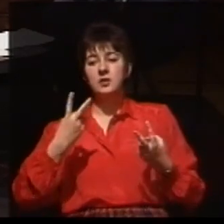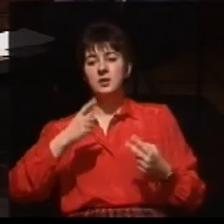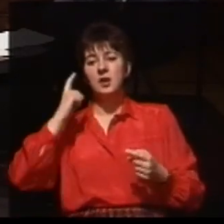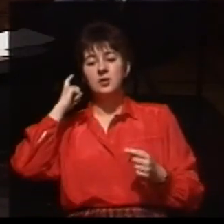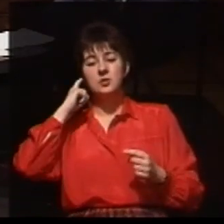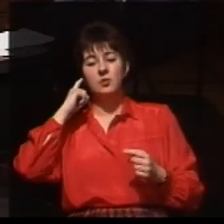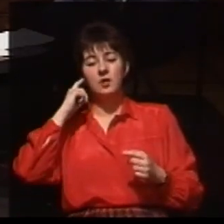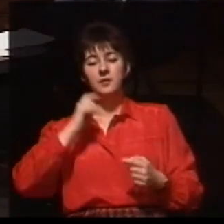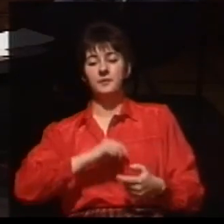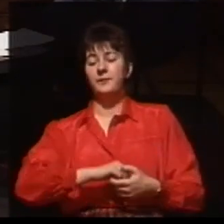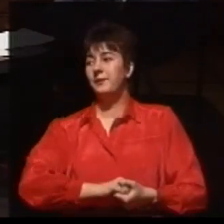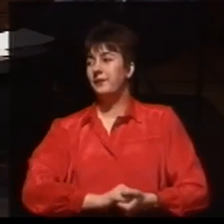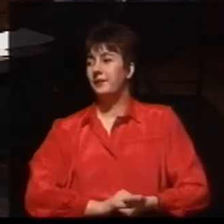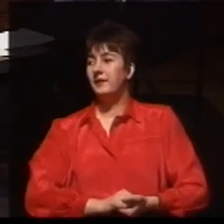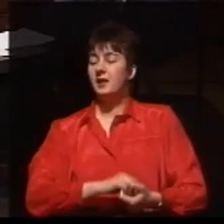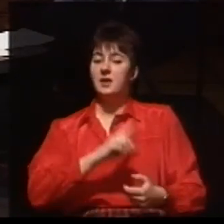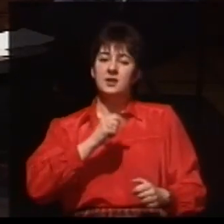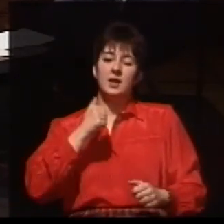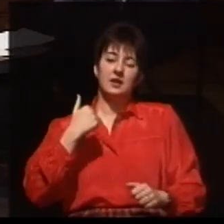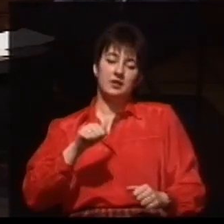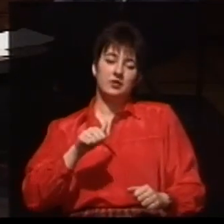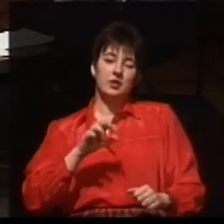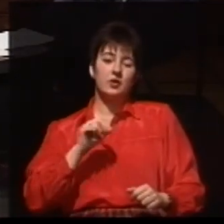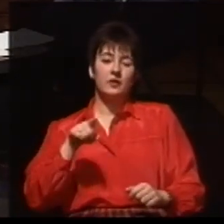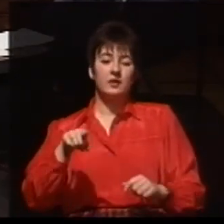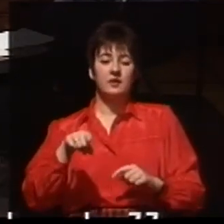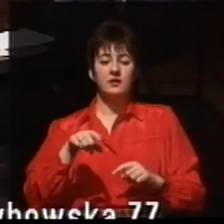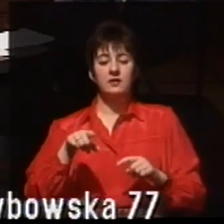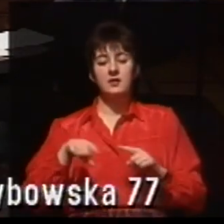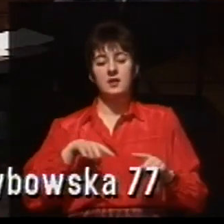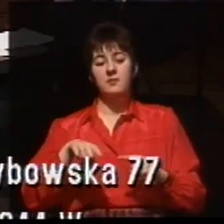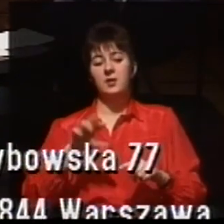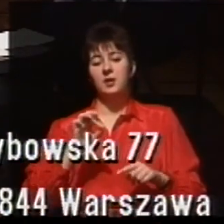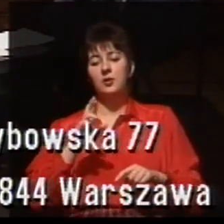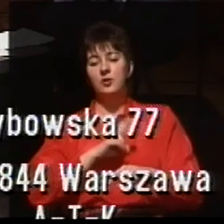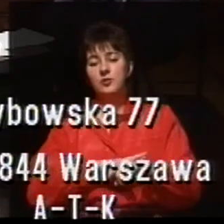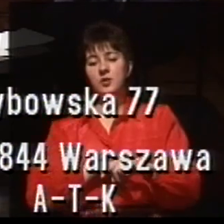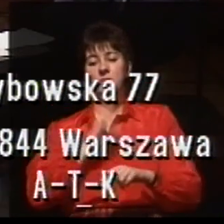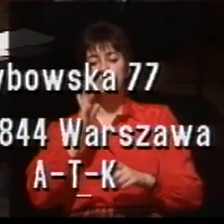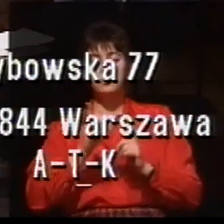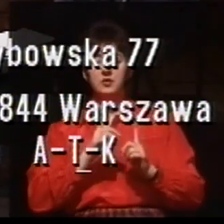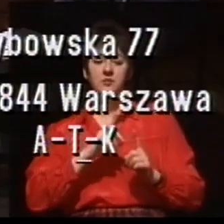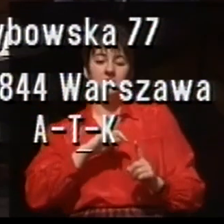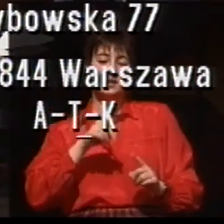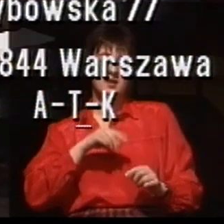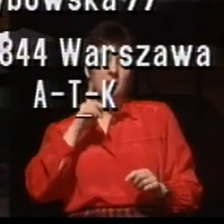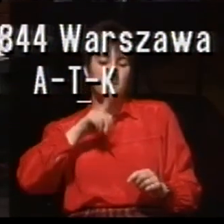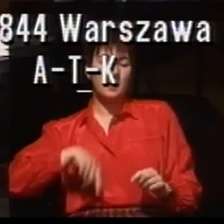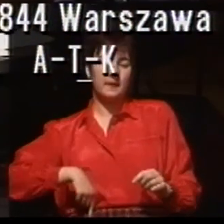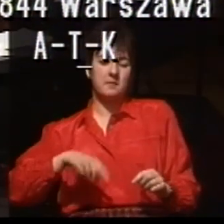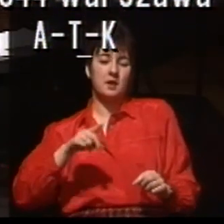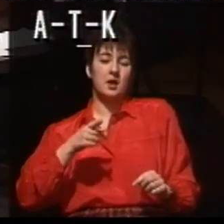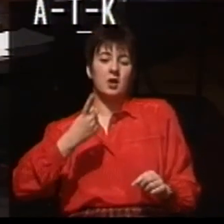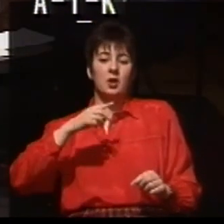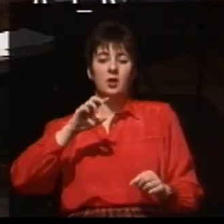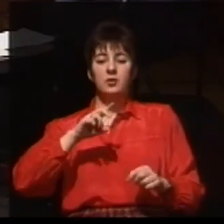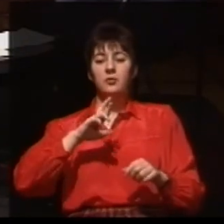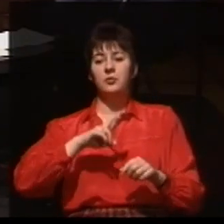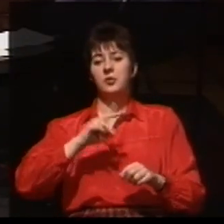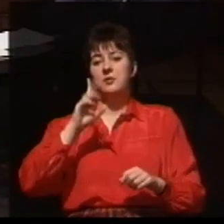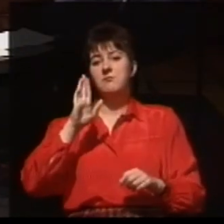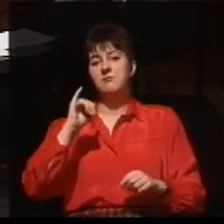odzyskać go można, a za tydzień o tej samej porze rozmawiać będziemy z Panem doktorem Piotrem Wichnerem, prezesem Fundacji